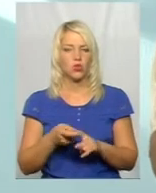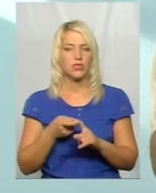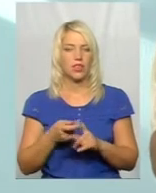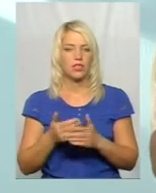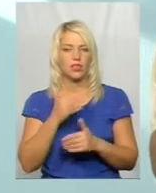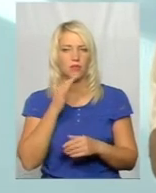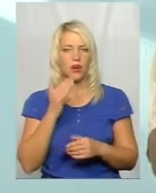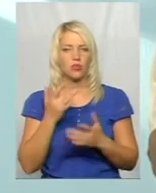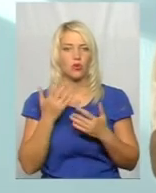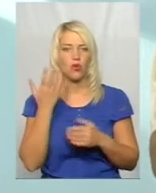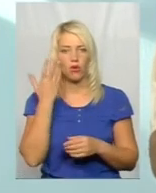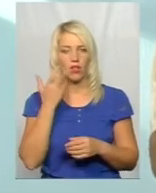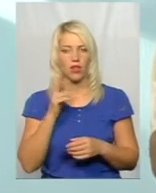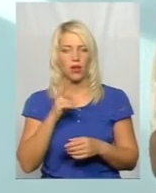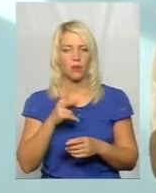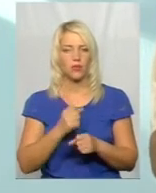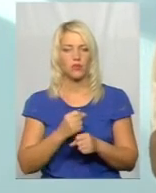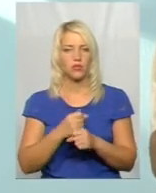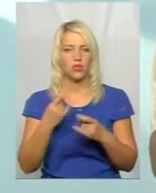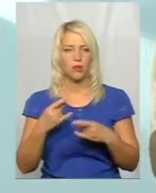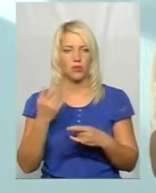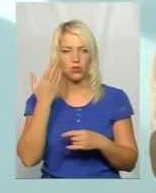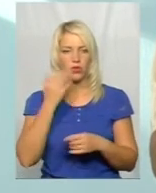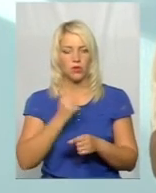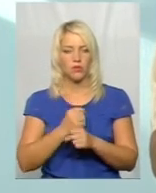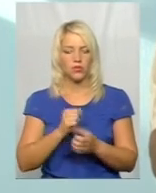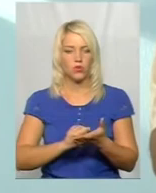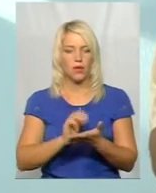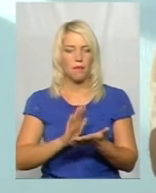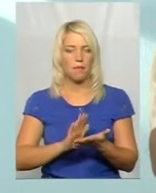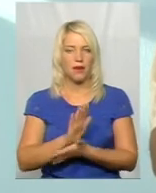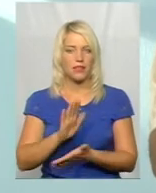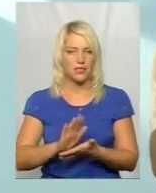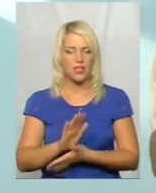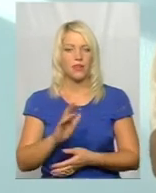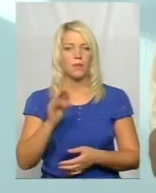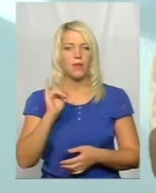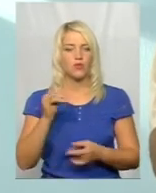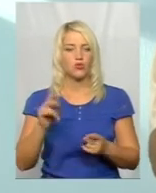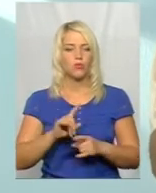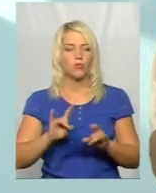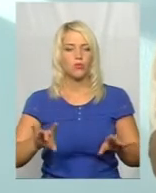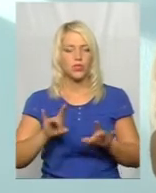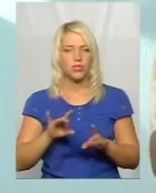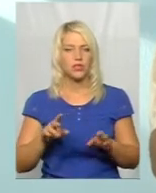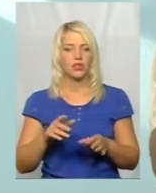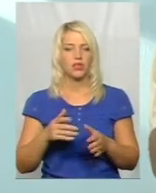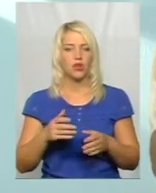працює наші телебачення, коли працює преса, радіо, для того, щоб дійсно пояснити, дійсно донести